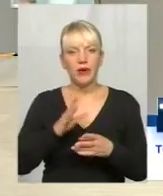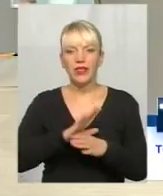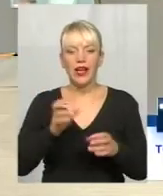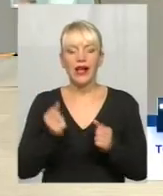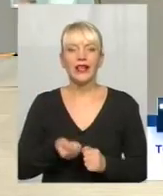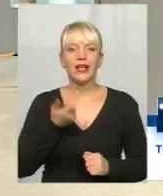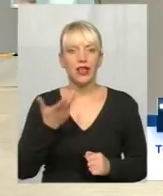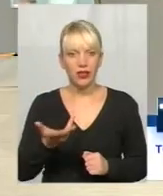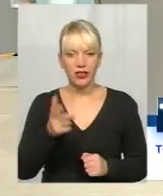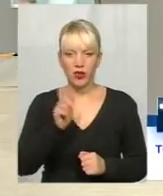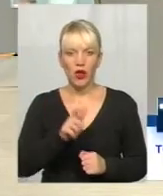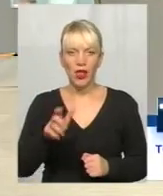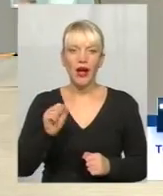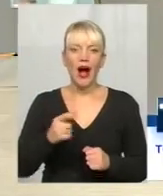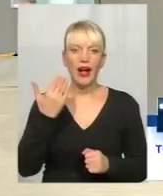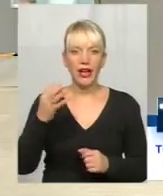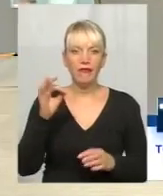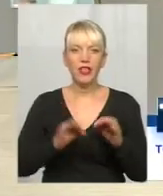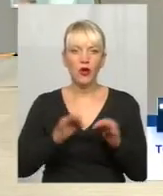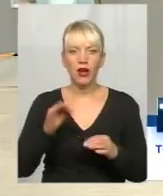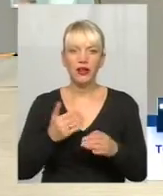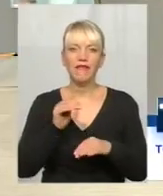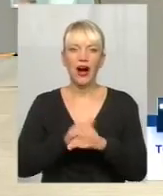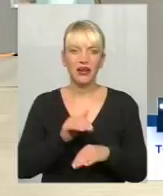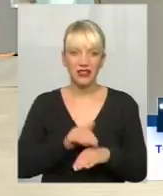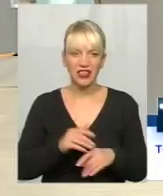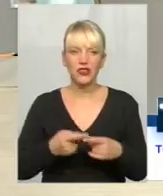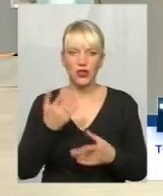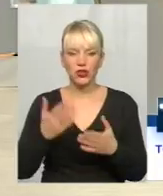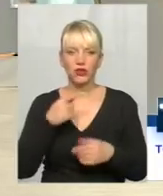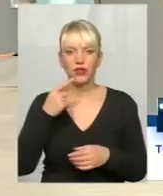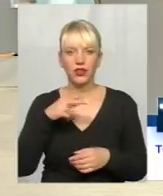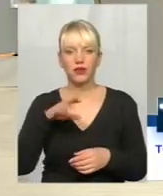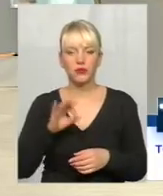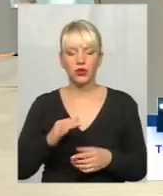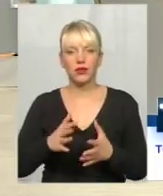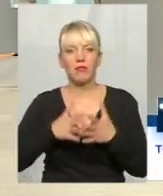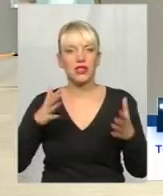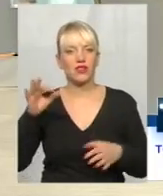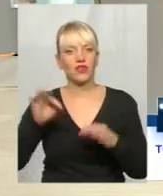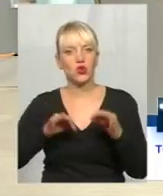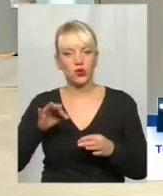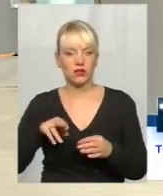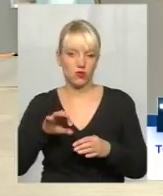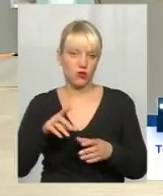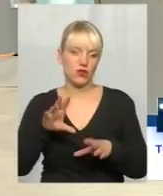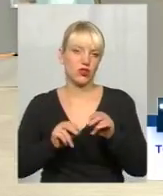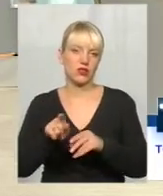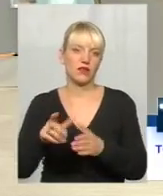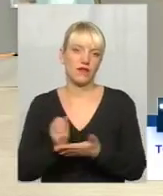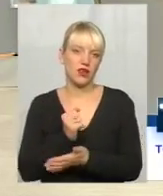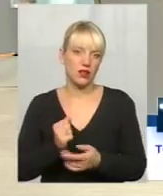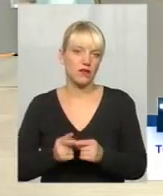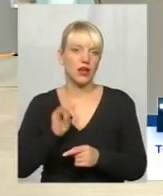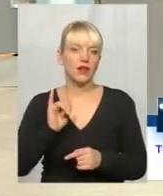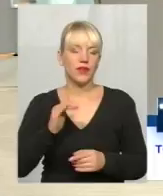відсотків виборців, так. Тобто, фактично, ти переміг, тому що ти набрав найбільшу кількість, найбільший відсоток виборців. Можливо,